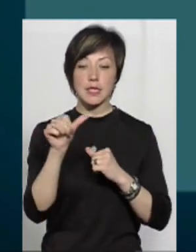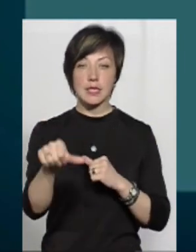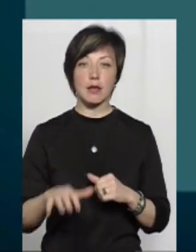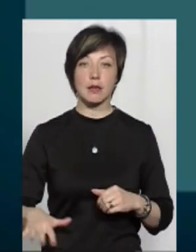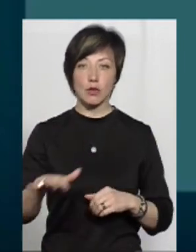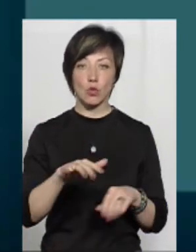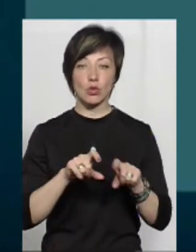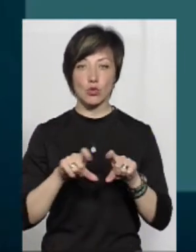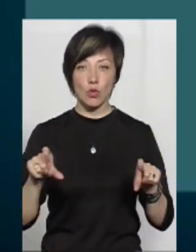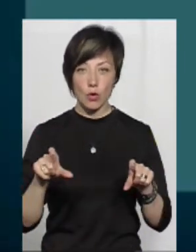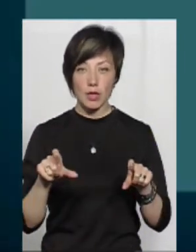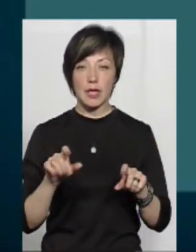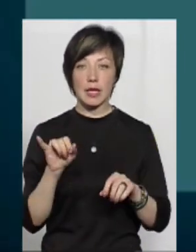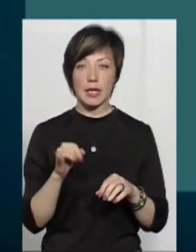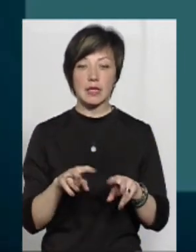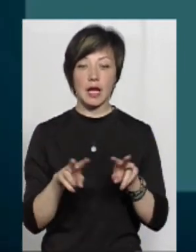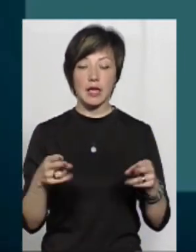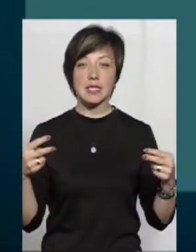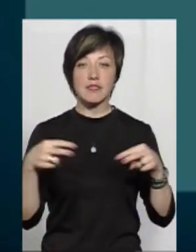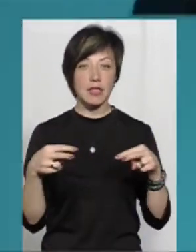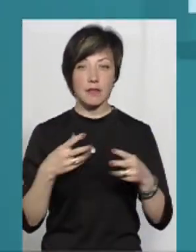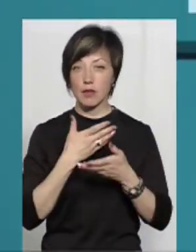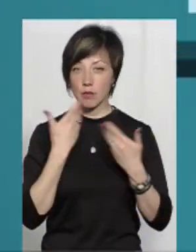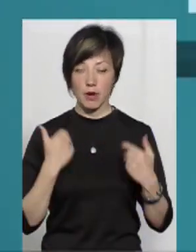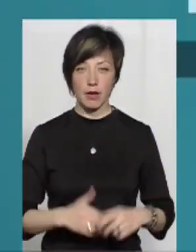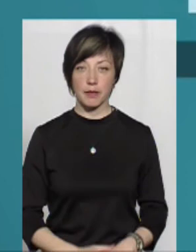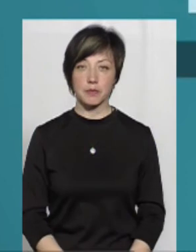школи, і як таких свідків немає.